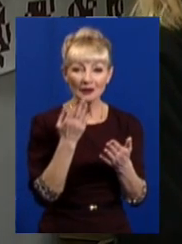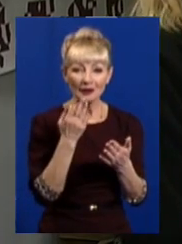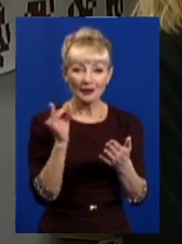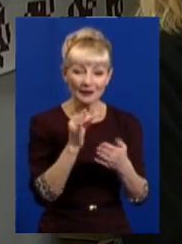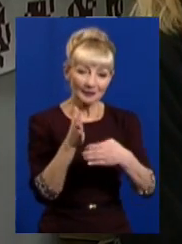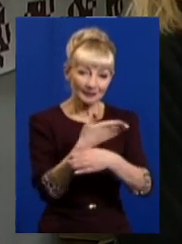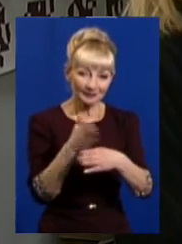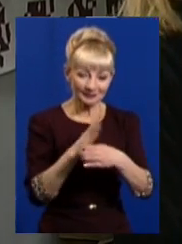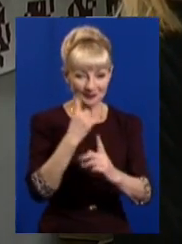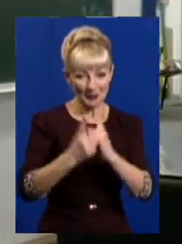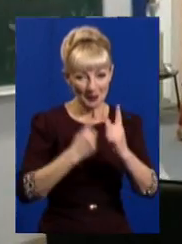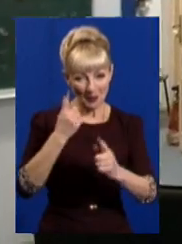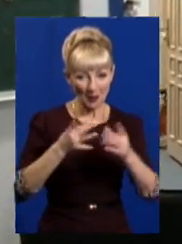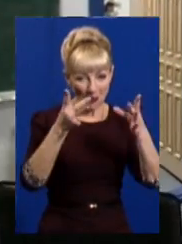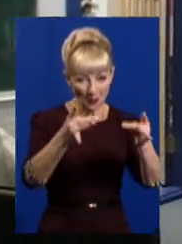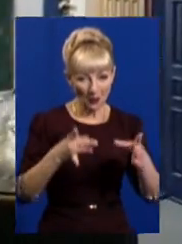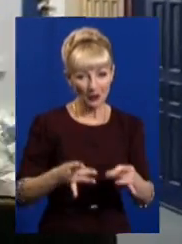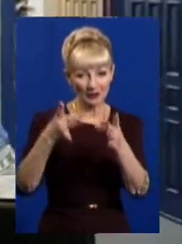перепаковую для відправки.